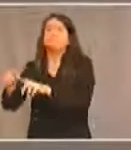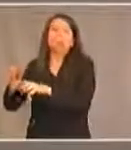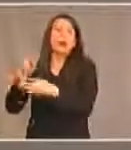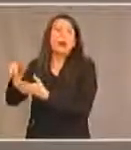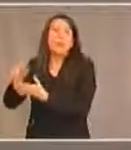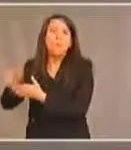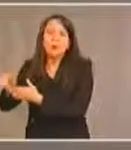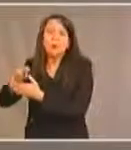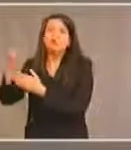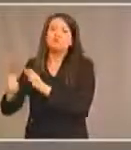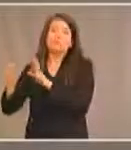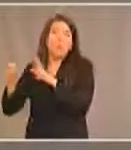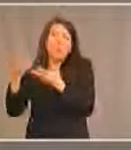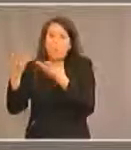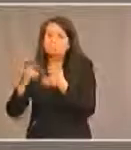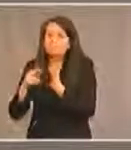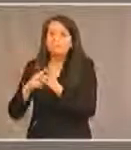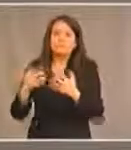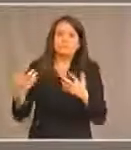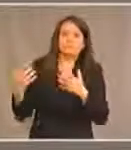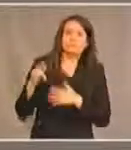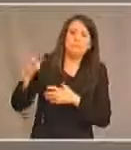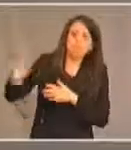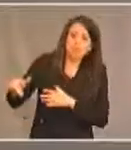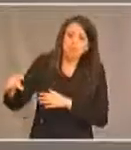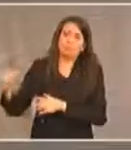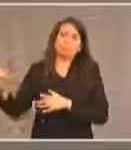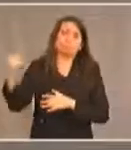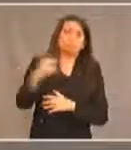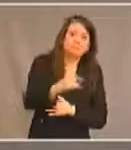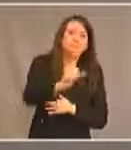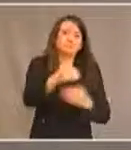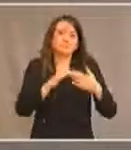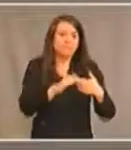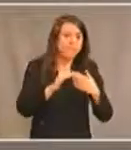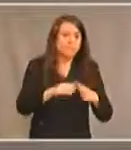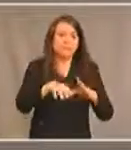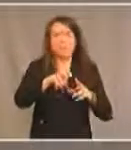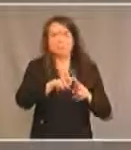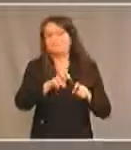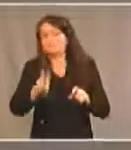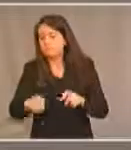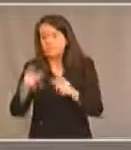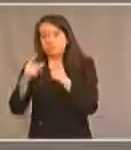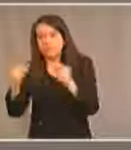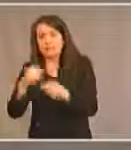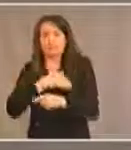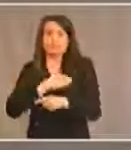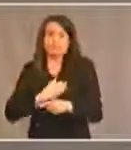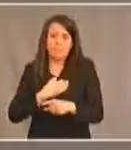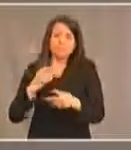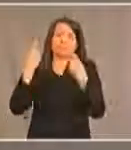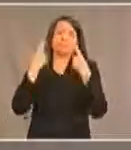au Canada, descendre d'avion, sortir de l'aéroport, monter dans un taxi municipal et se rendre à